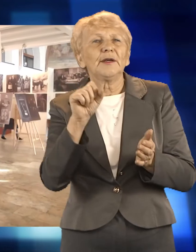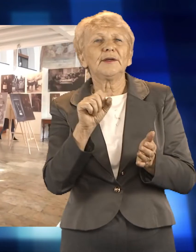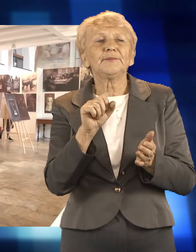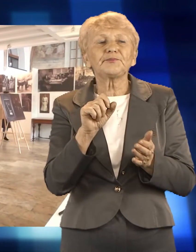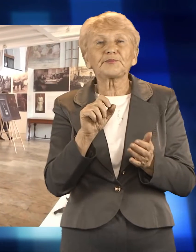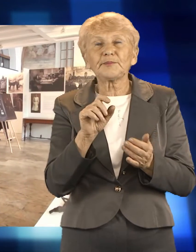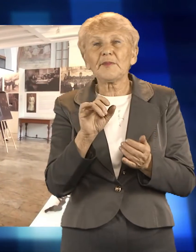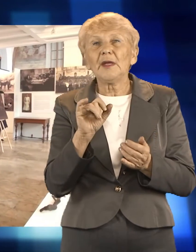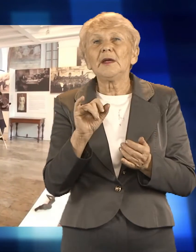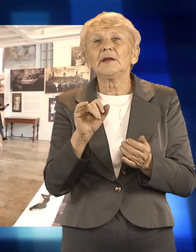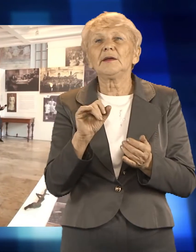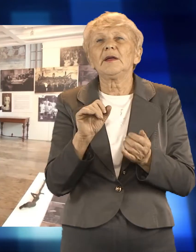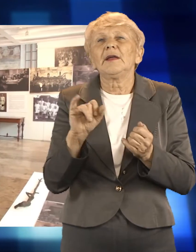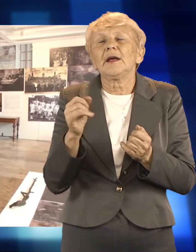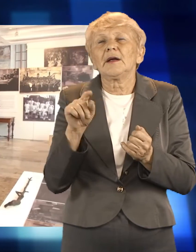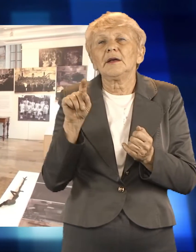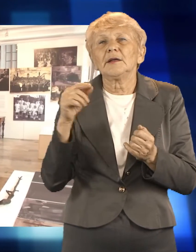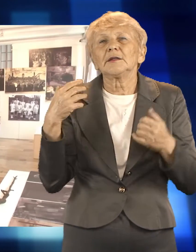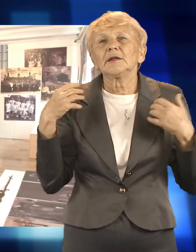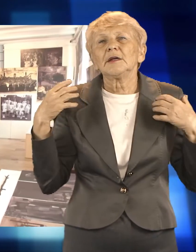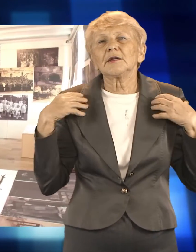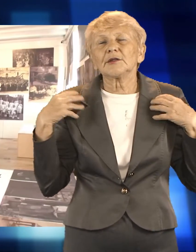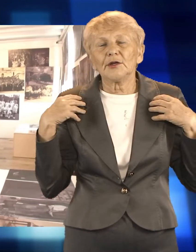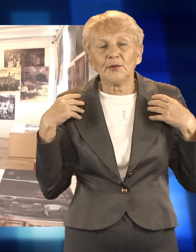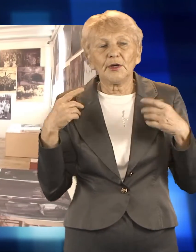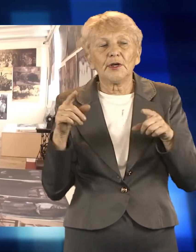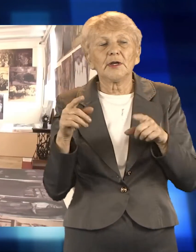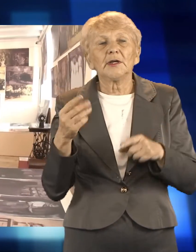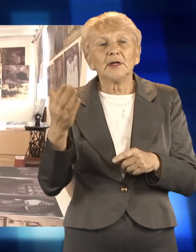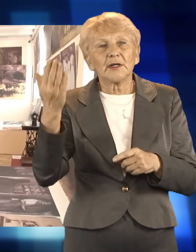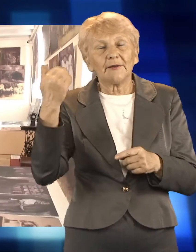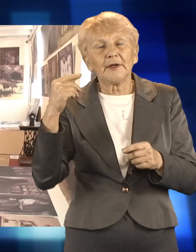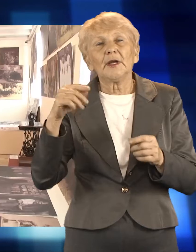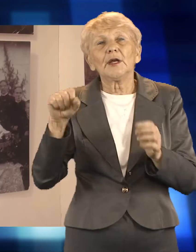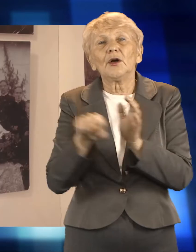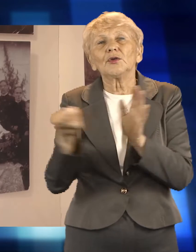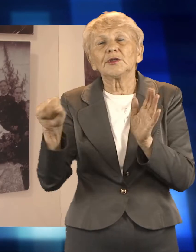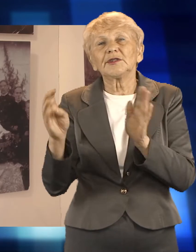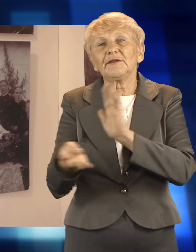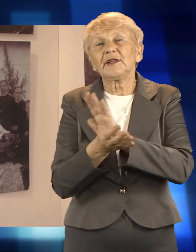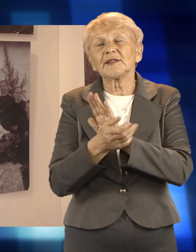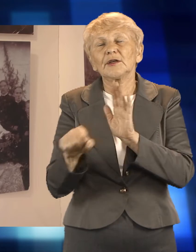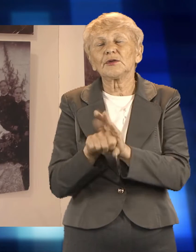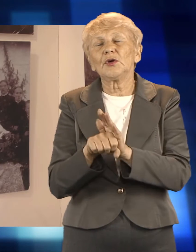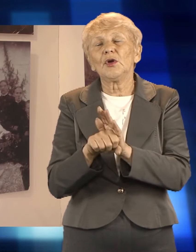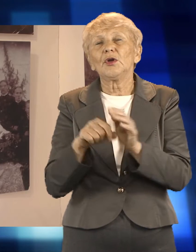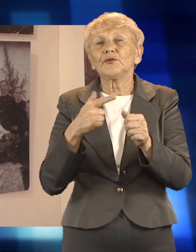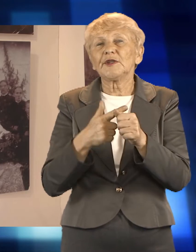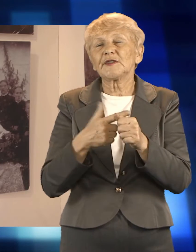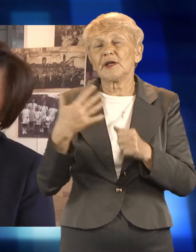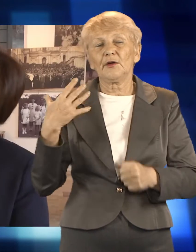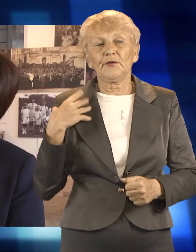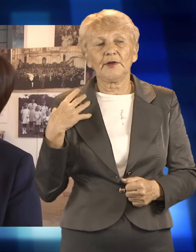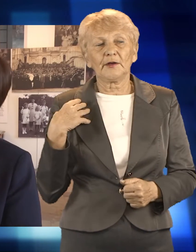pokazujące świat Ślązaczki w rodzinie, kulturze i społeczeństwie z końca XIX i I połowie XX wieku to kolejna propozycja muzeum w